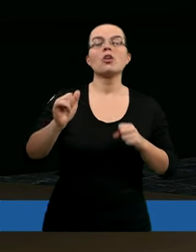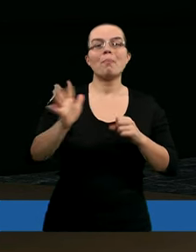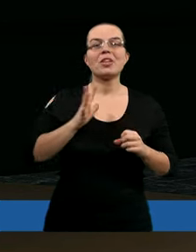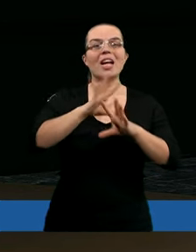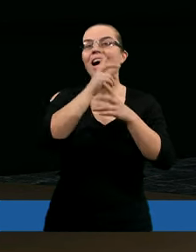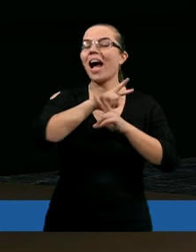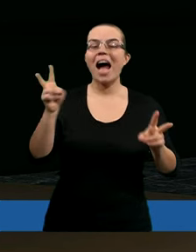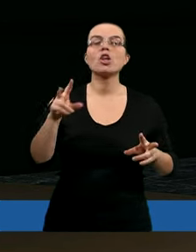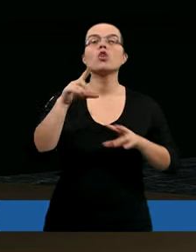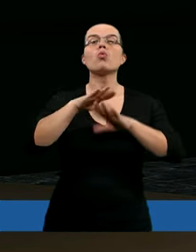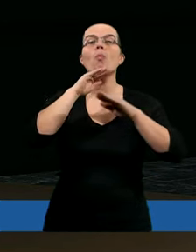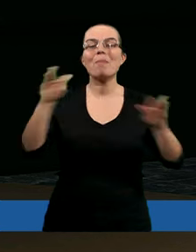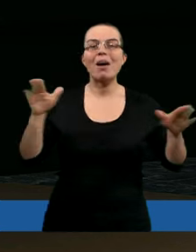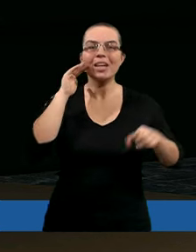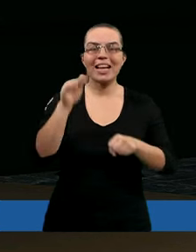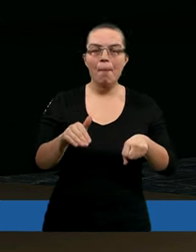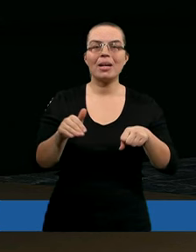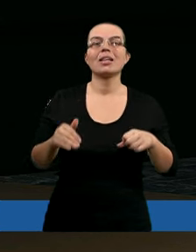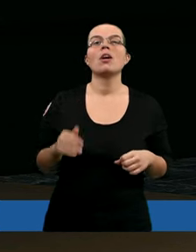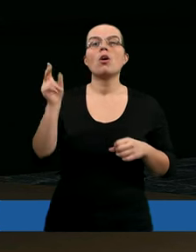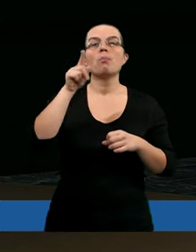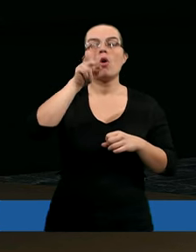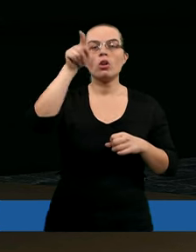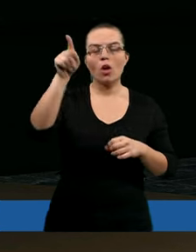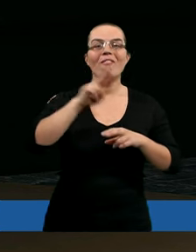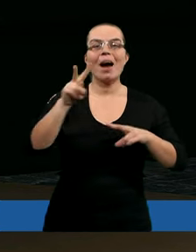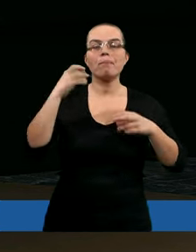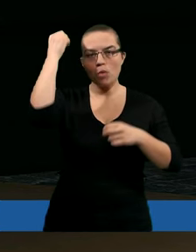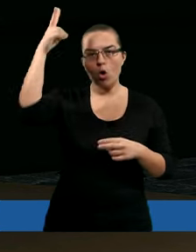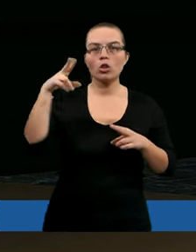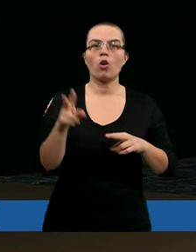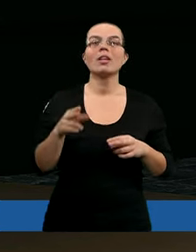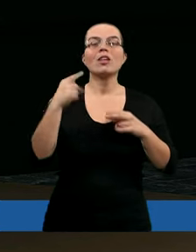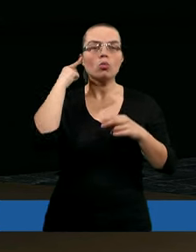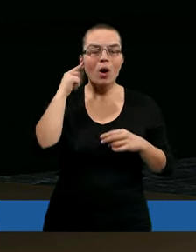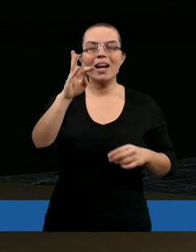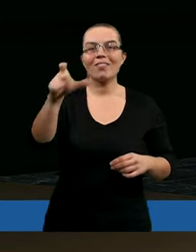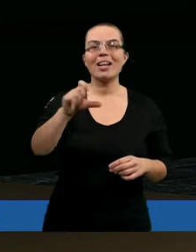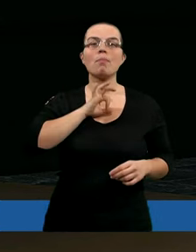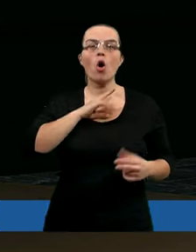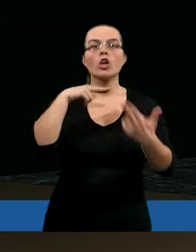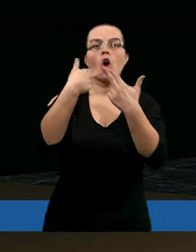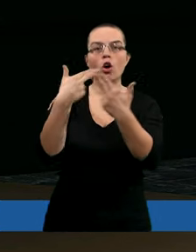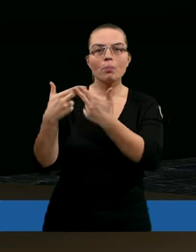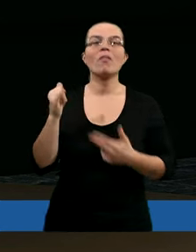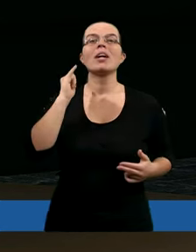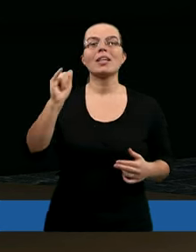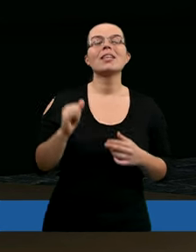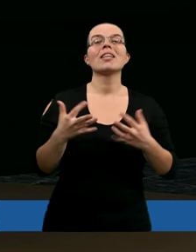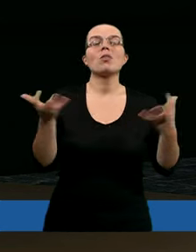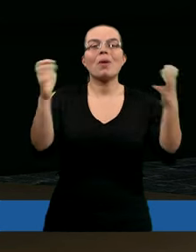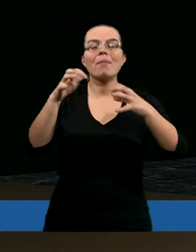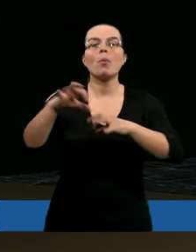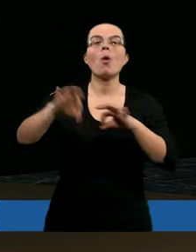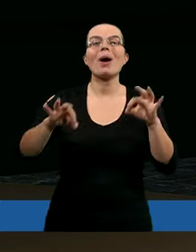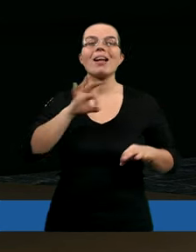raczej zupełnie zamilkli. Poczyta ono by wam to za mądrość. Słuchajcie więc mojej odpowiedzi i zważcie na obronę